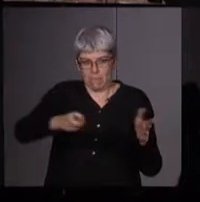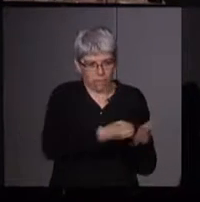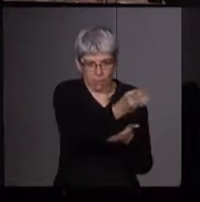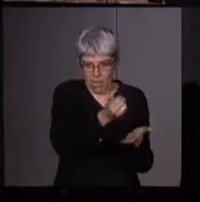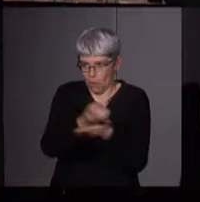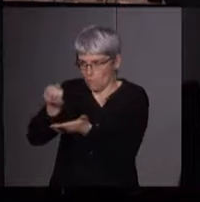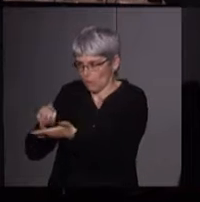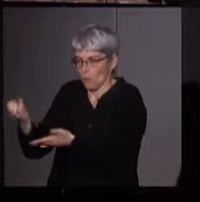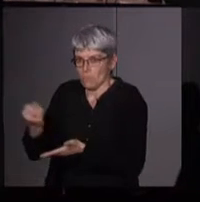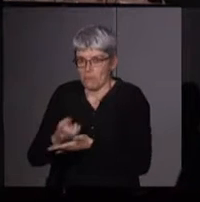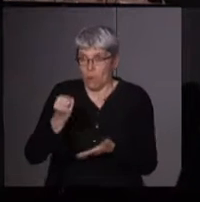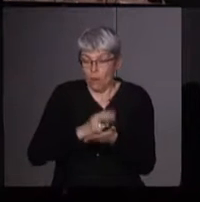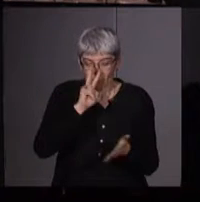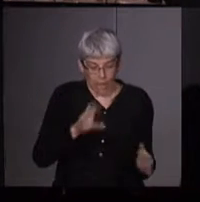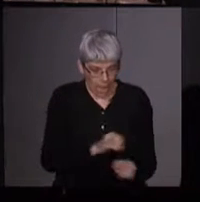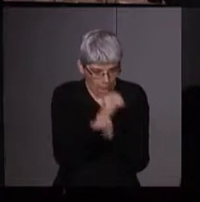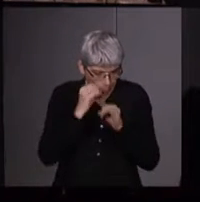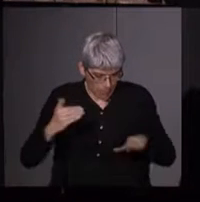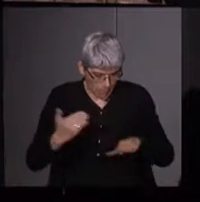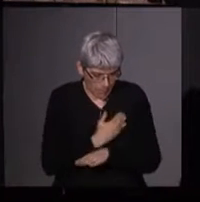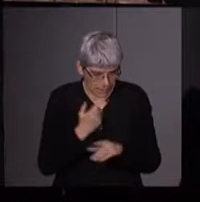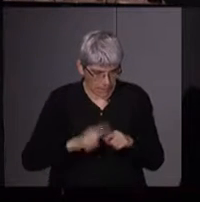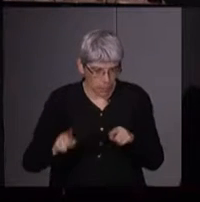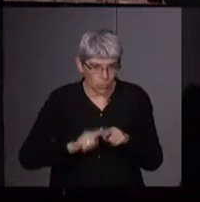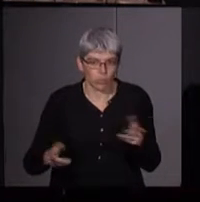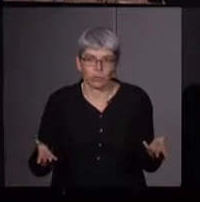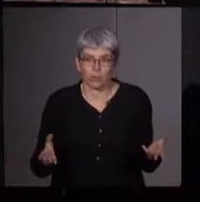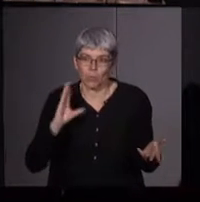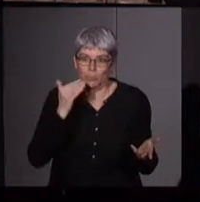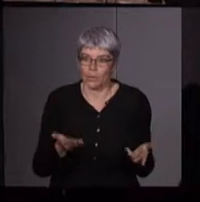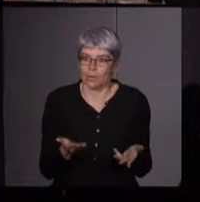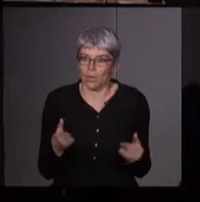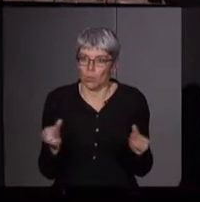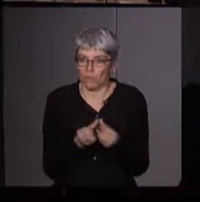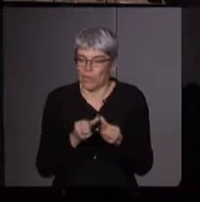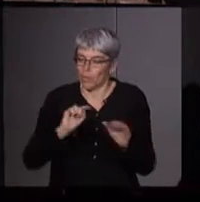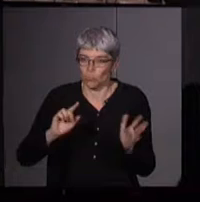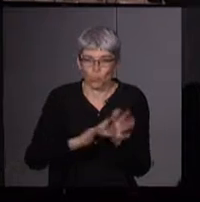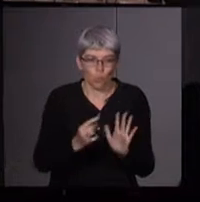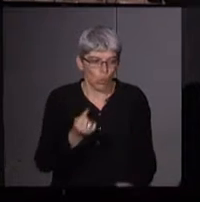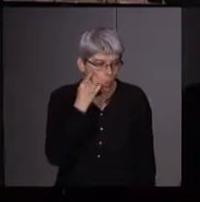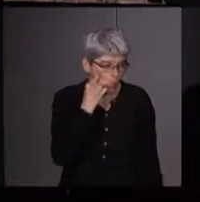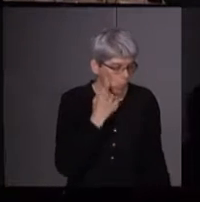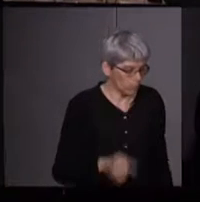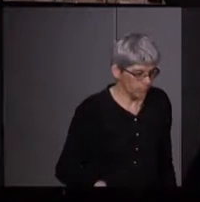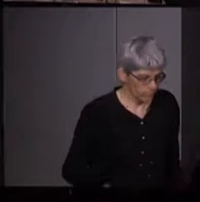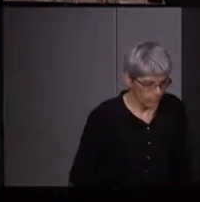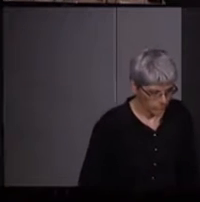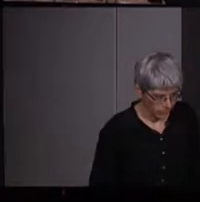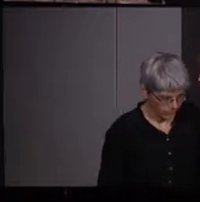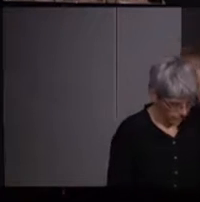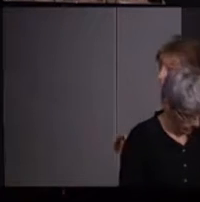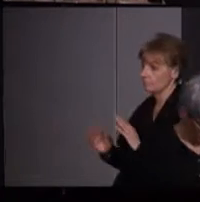courant de l'exploit qui est en train de se faire, donc, pour mettre tout le monde au courant. Puis vient, finalement,